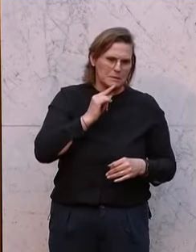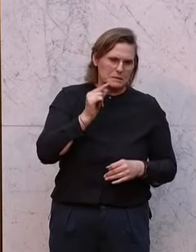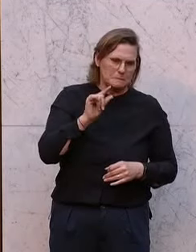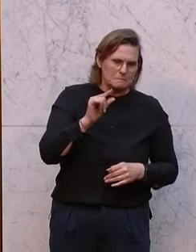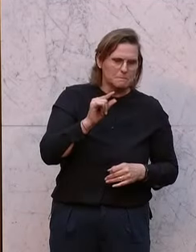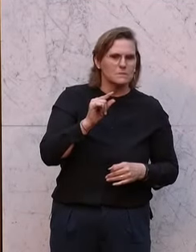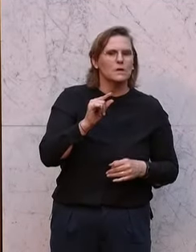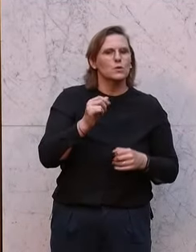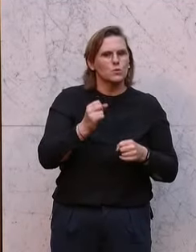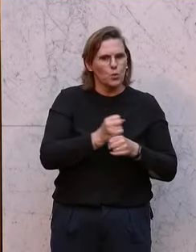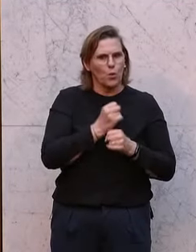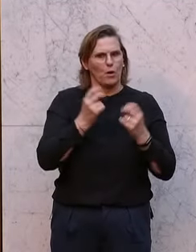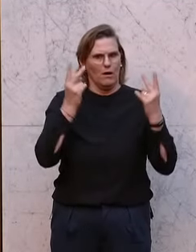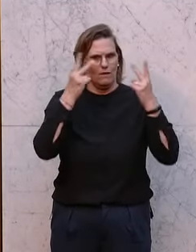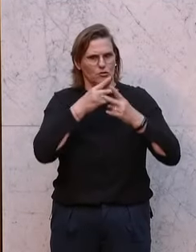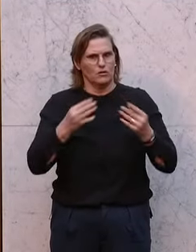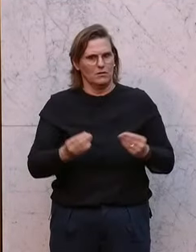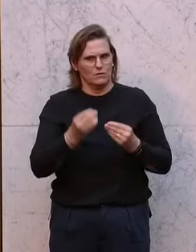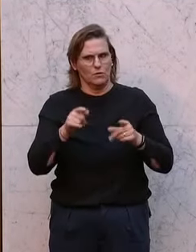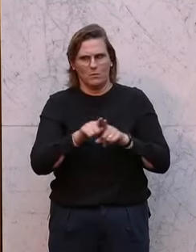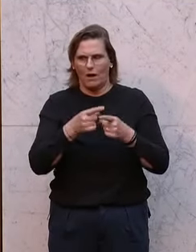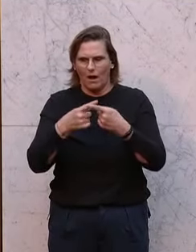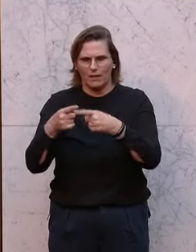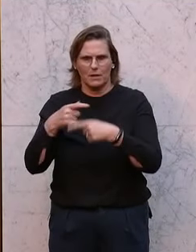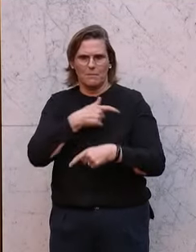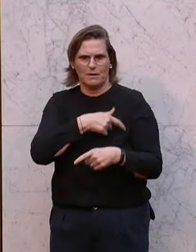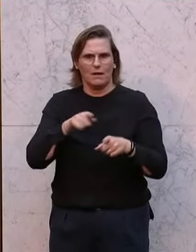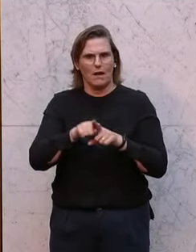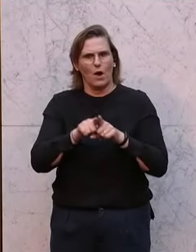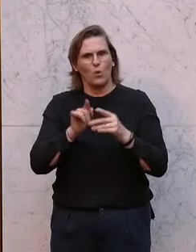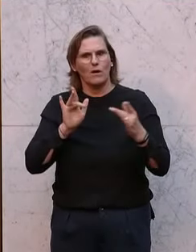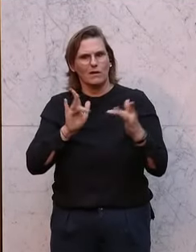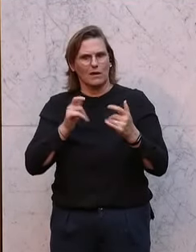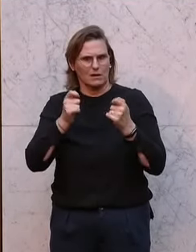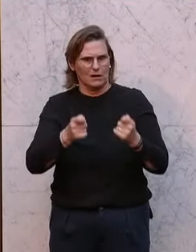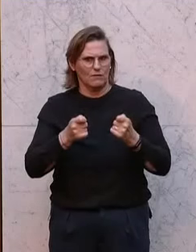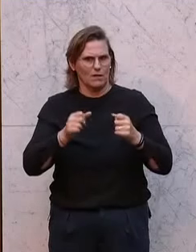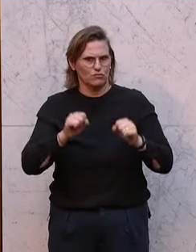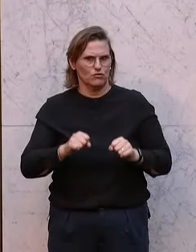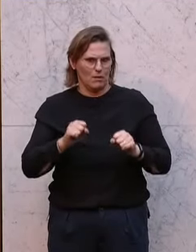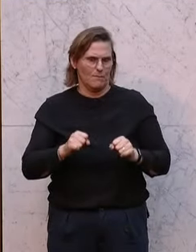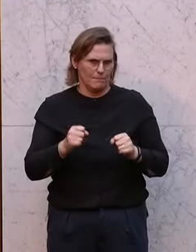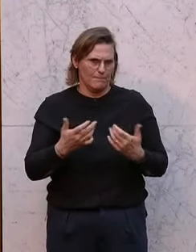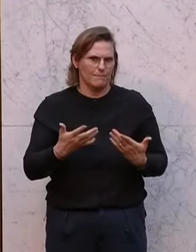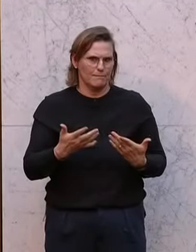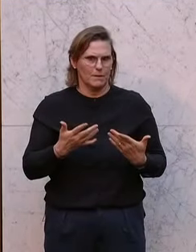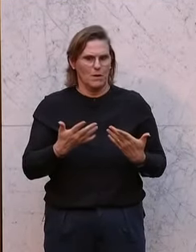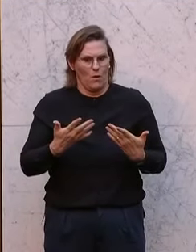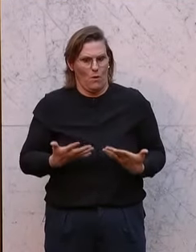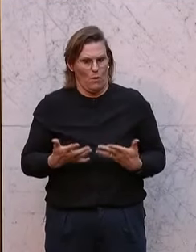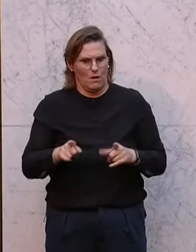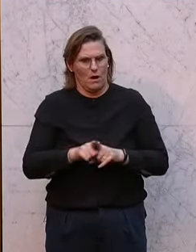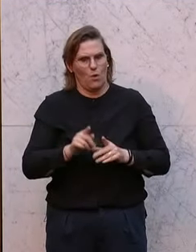dem Antrag trotzdem zu, weil wir uns, so wie alle anderen Fraktionen, auch immer gegen Gewalt aussprechen. Aber auch heuer ist die